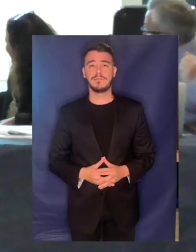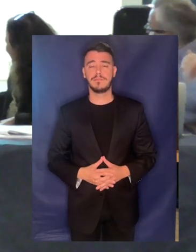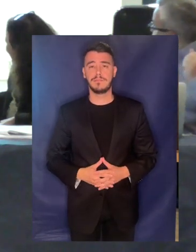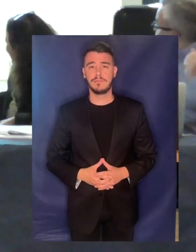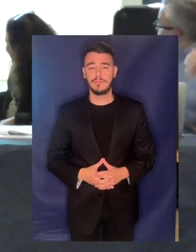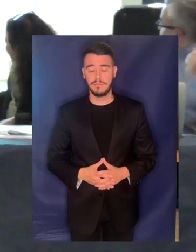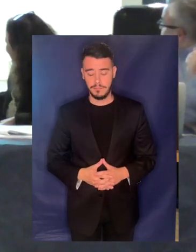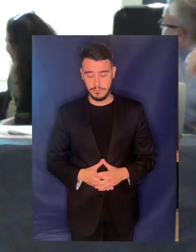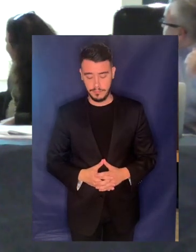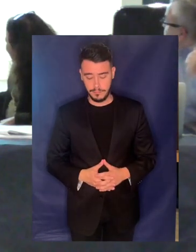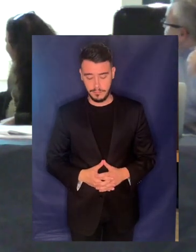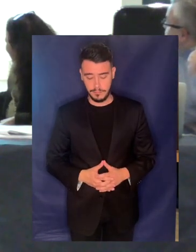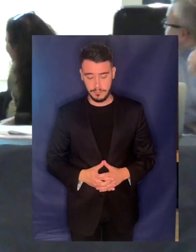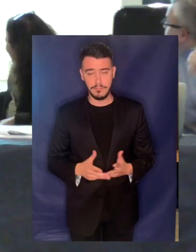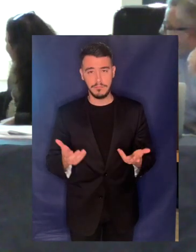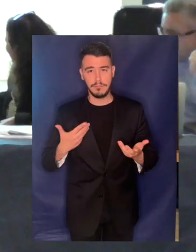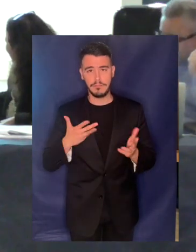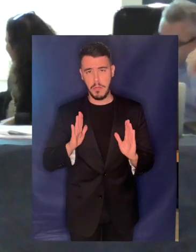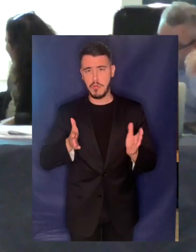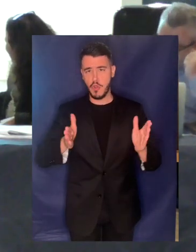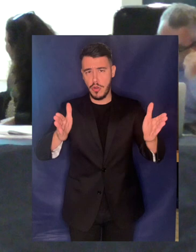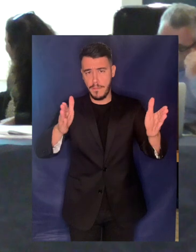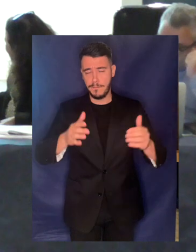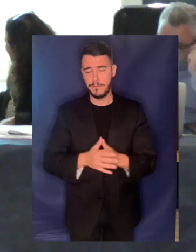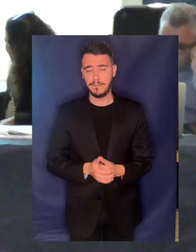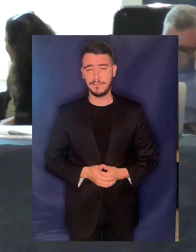Εντάξει, αυτό μπορούμε να το προχωρήσουμε Γιώργο